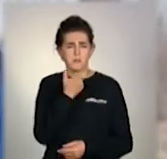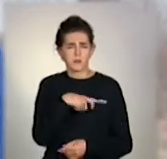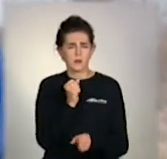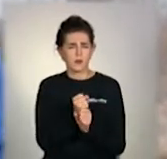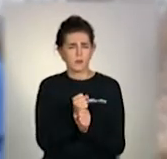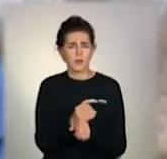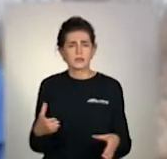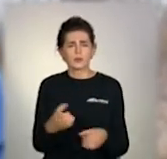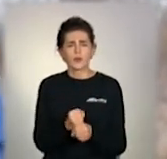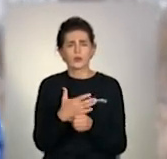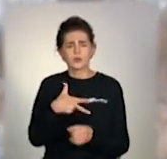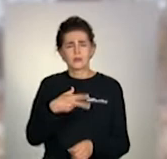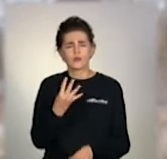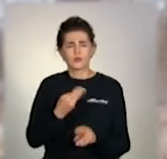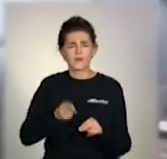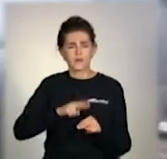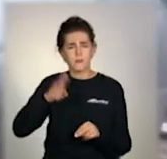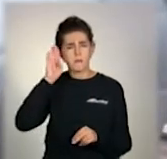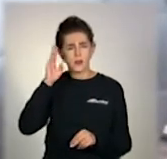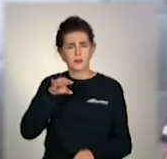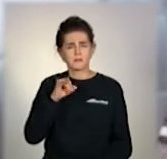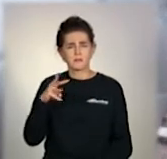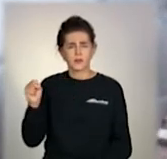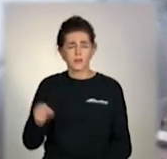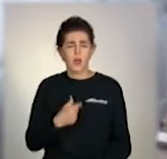Скоротили і 34-річного Дмитра.